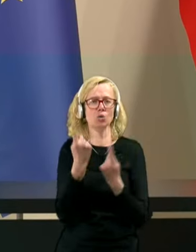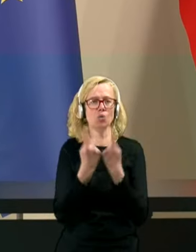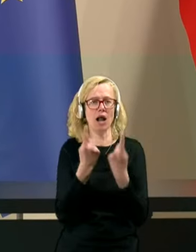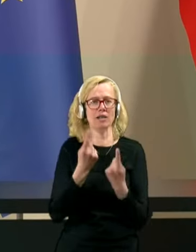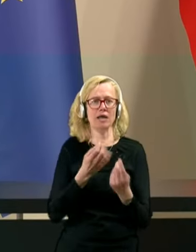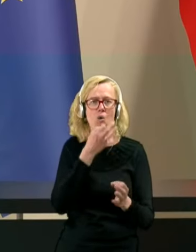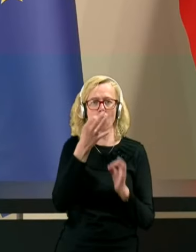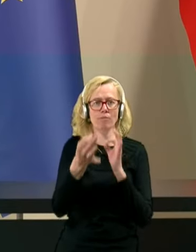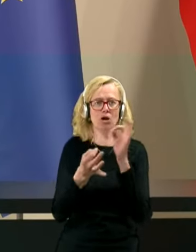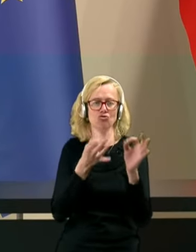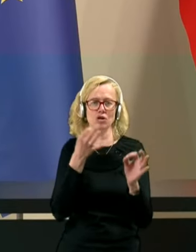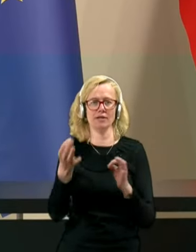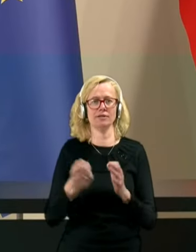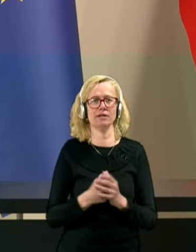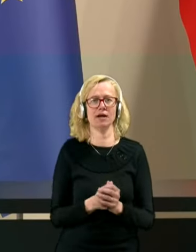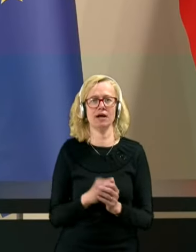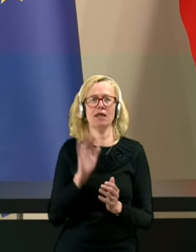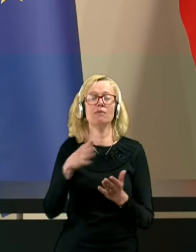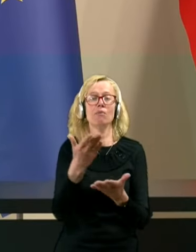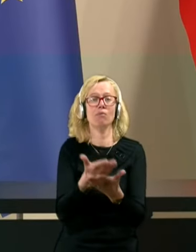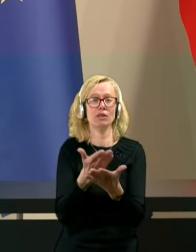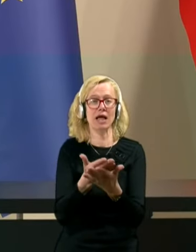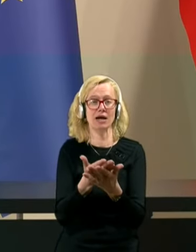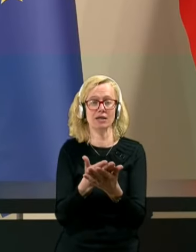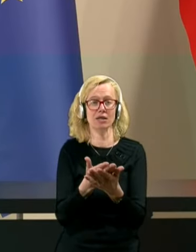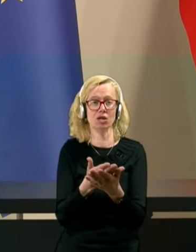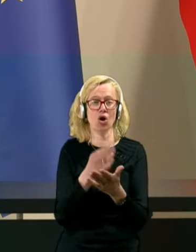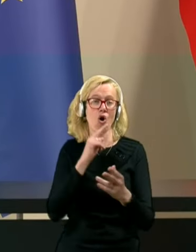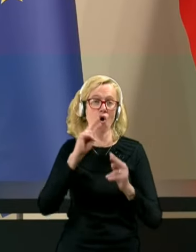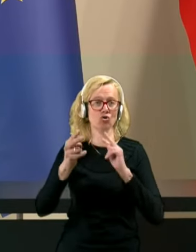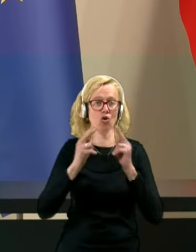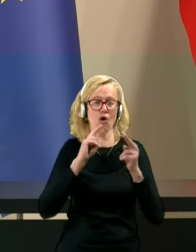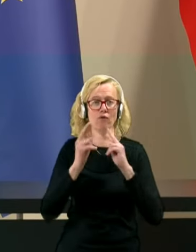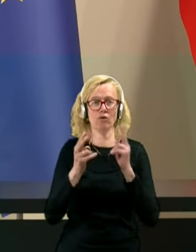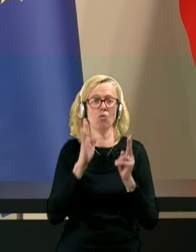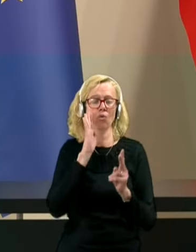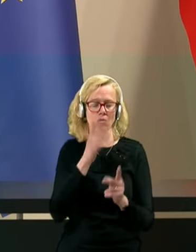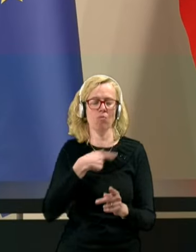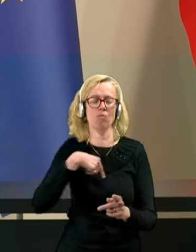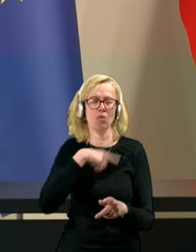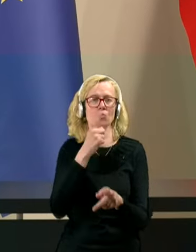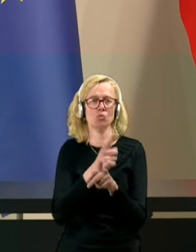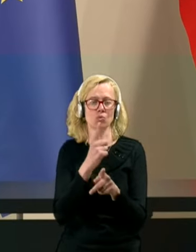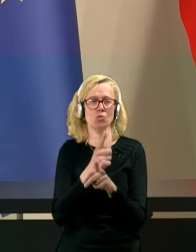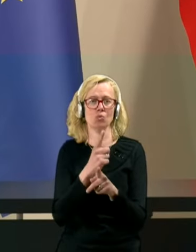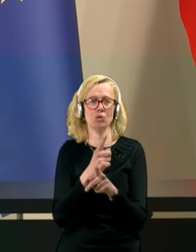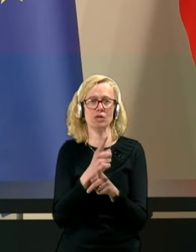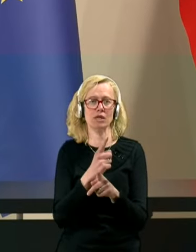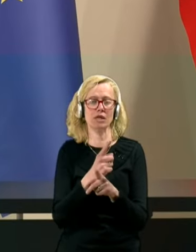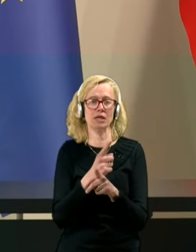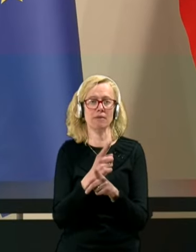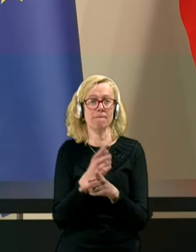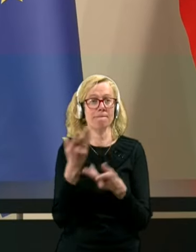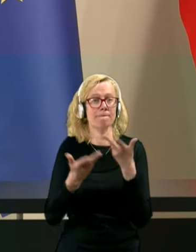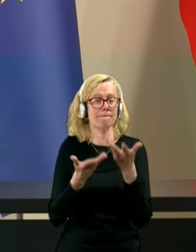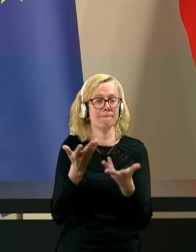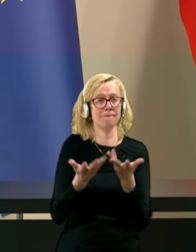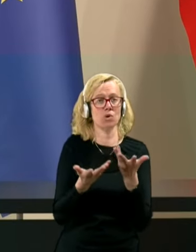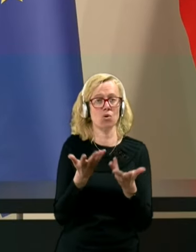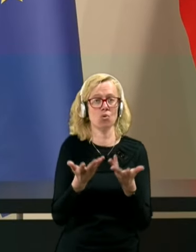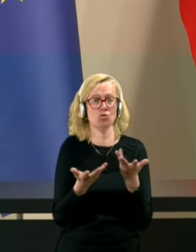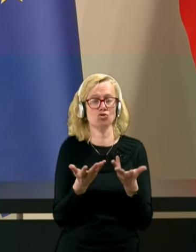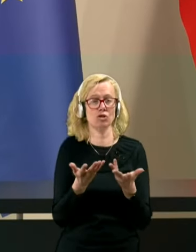na podlagi teh odgovorov bomo tudi mogoče